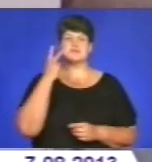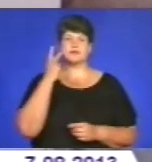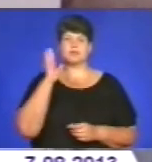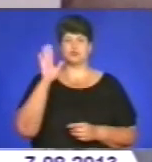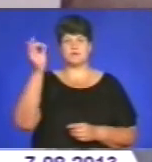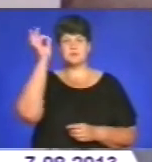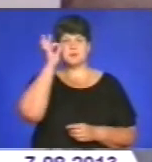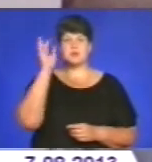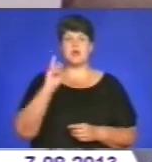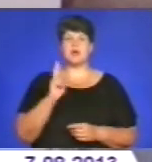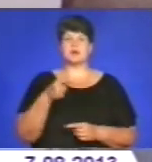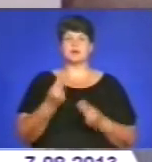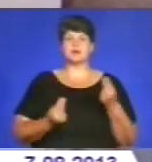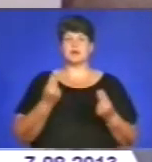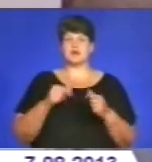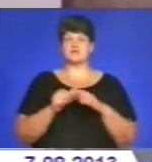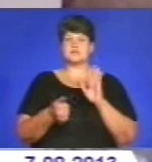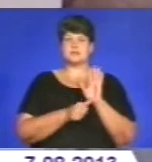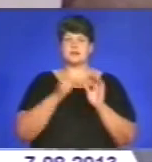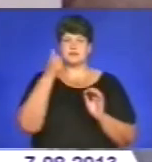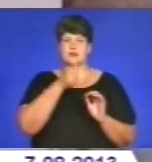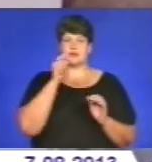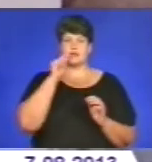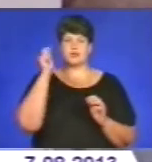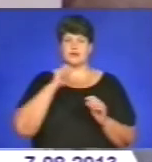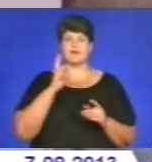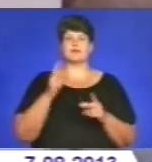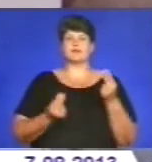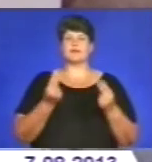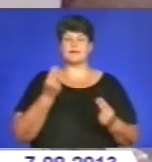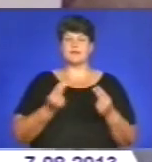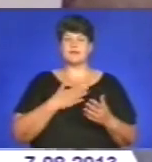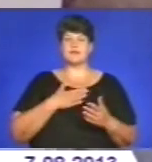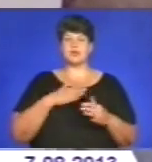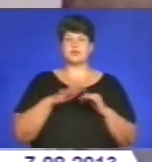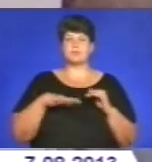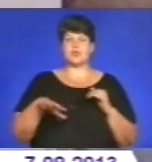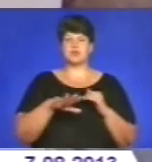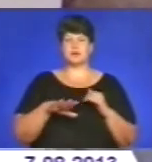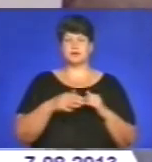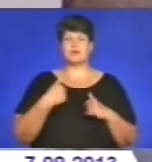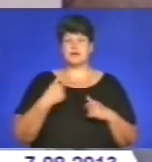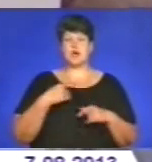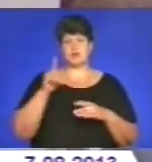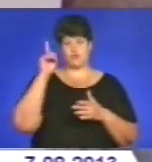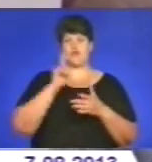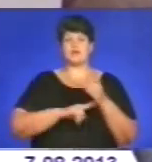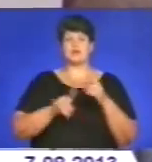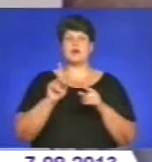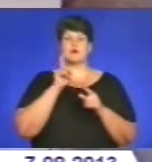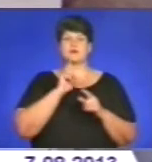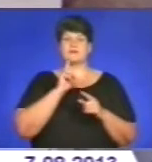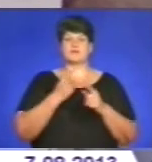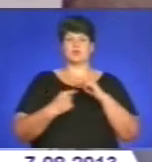спомінати, як вони грають в 16 років на Україні, як вони грають на наших площадках. І я вважений, що після того, вони повернуться